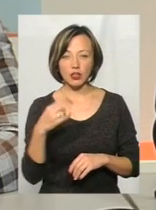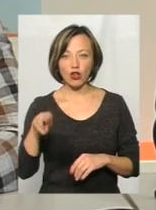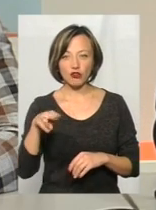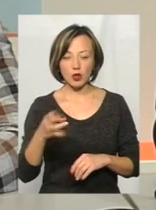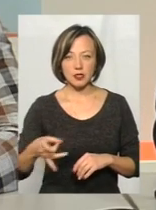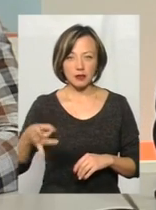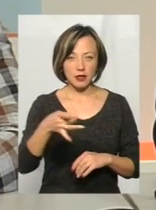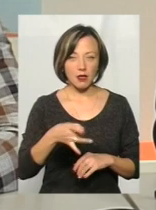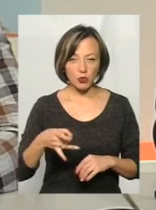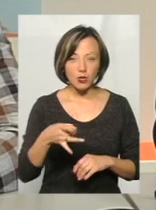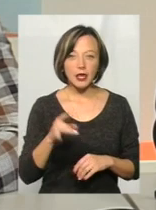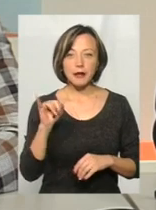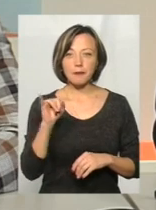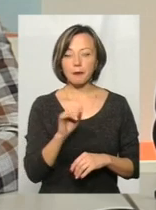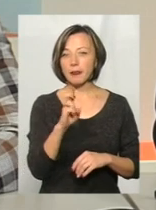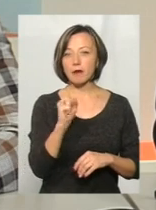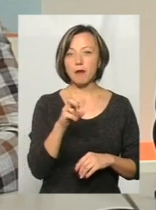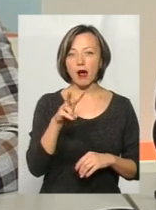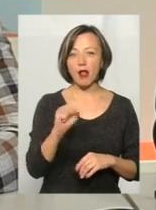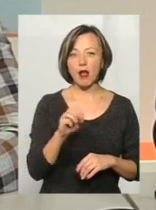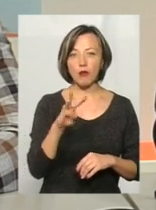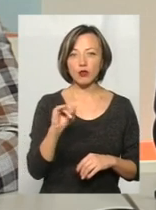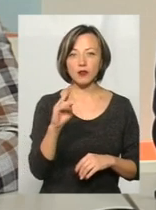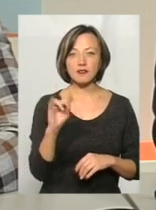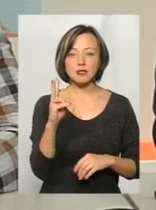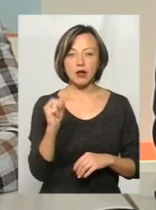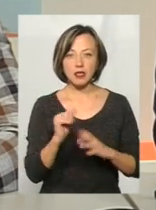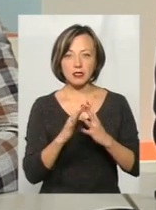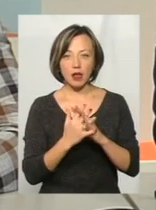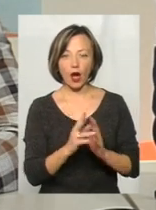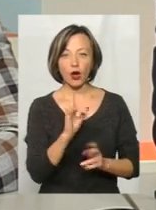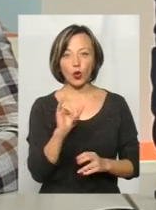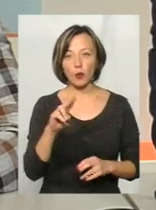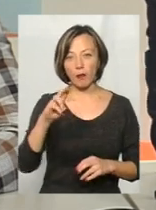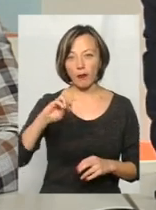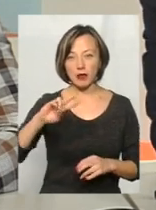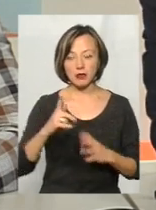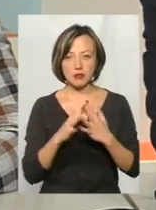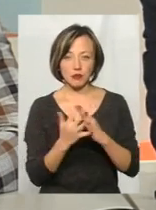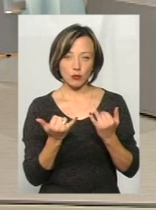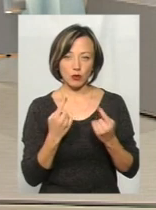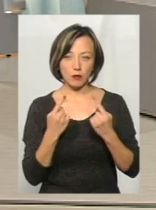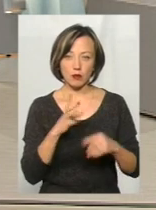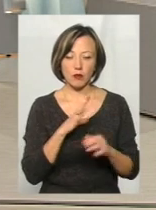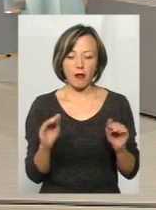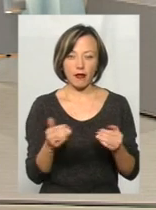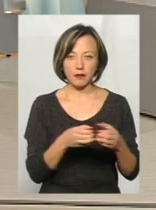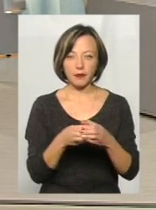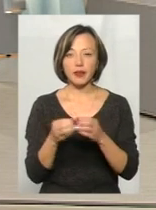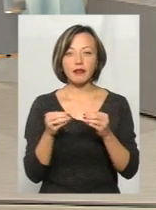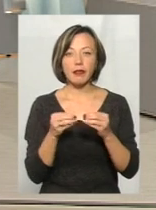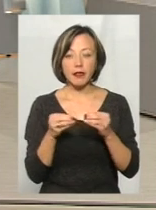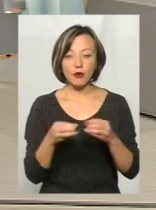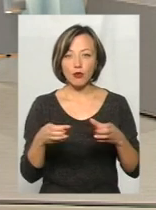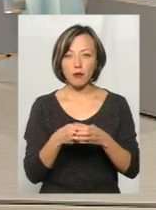Дережнянський район, і Баламутівська сільська і Крупецька сільська, щодо яких ви сьогодні говорили. Десять громад,